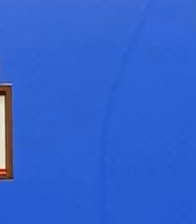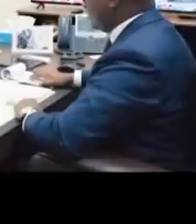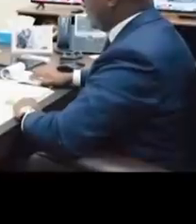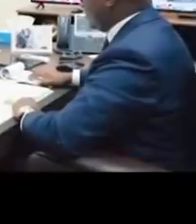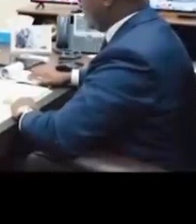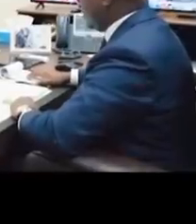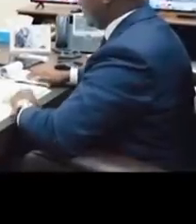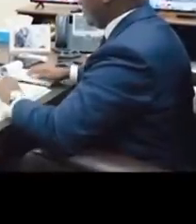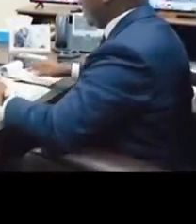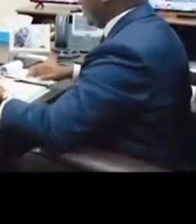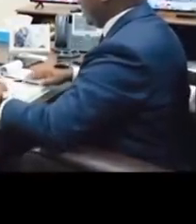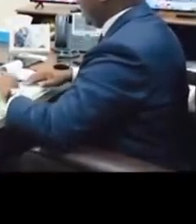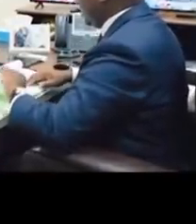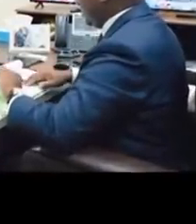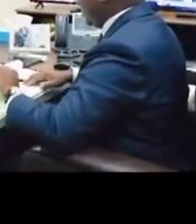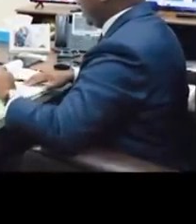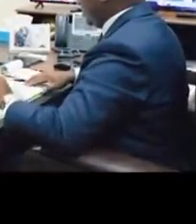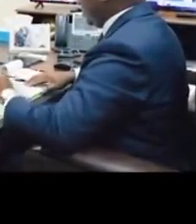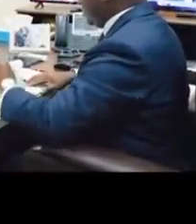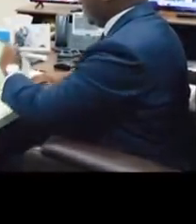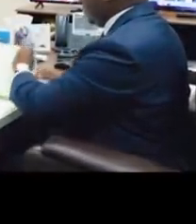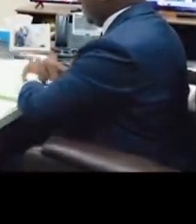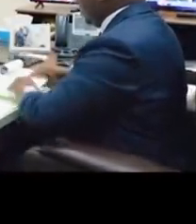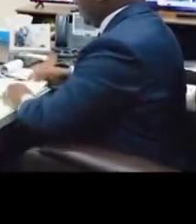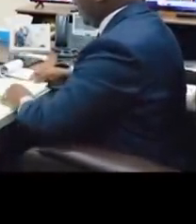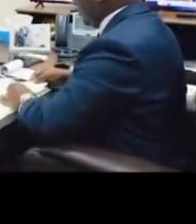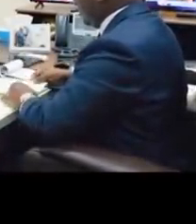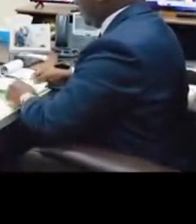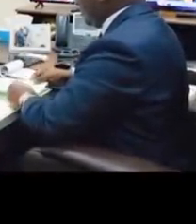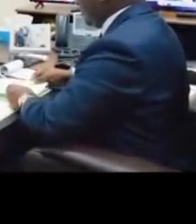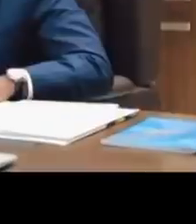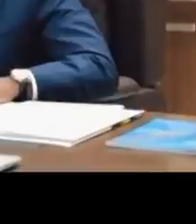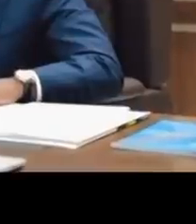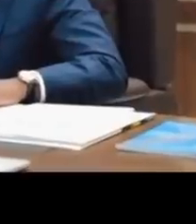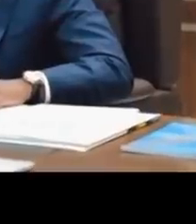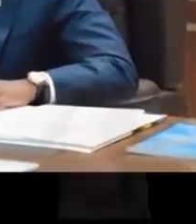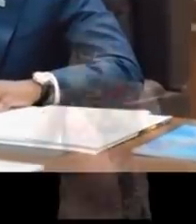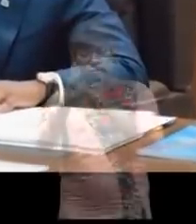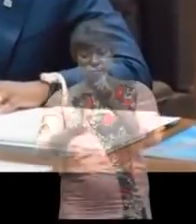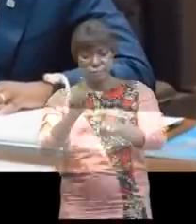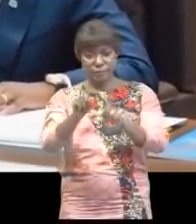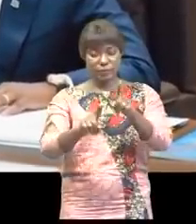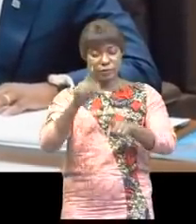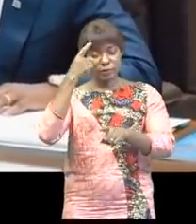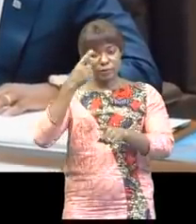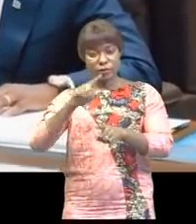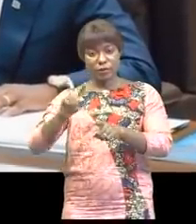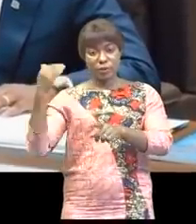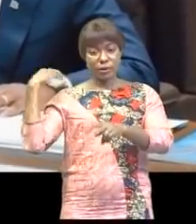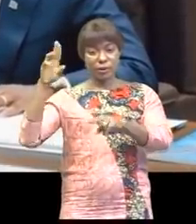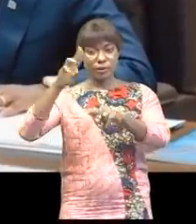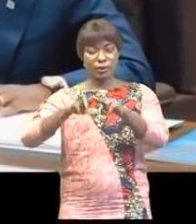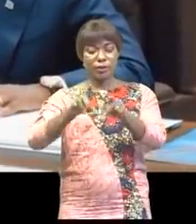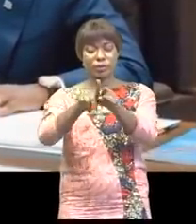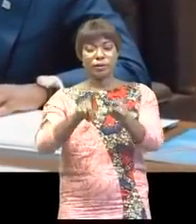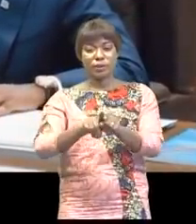Le Premier ministre, chef du gouvernement, a passé en revue toutes les questions liées à l'état de siège avec